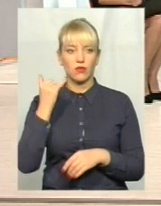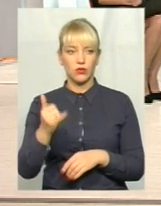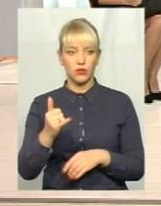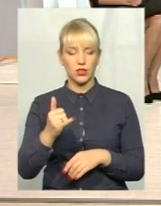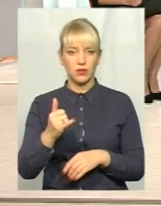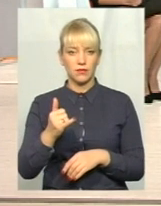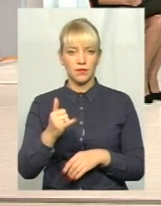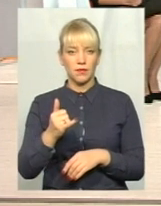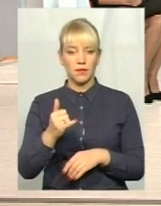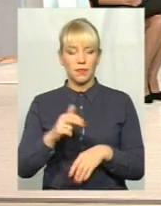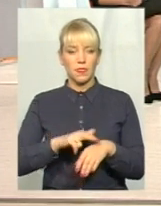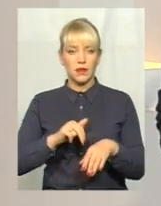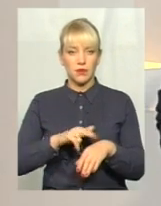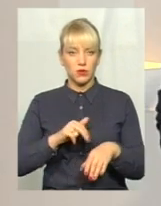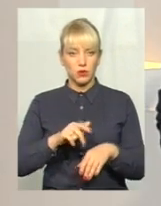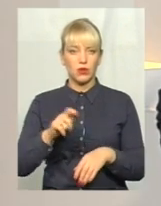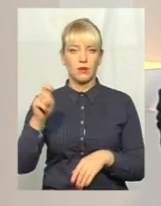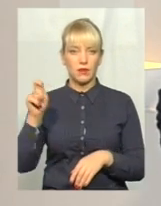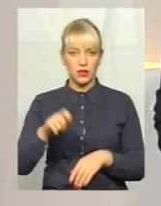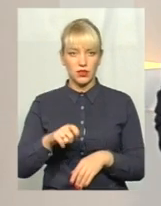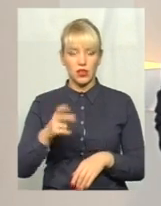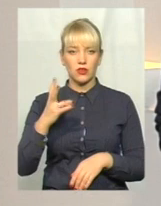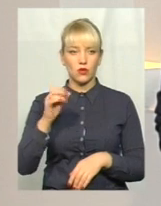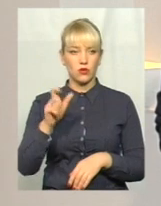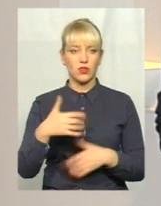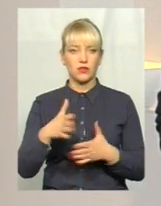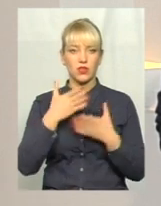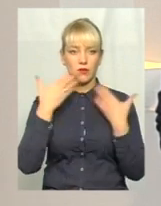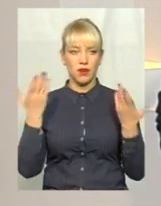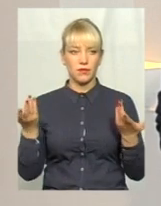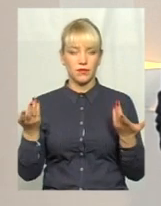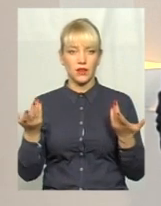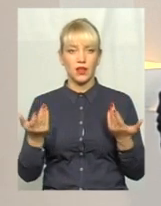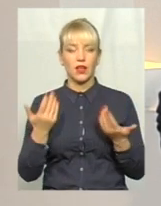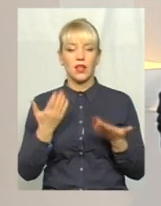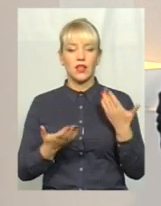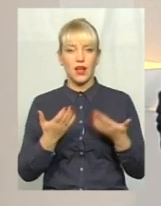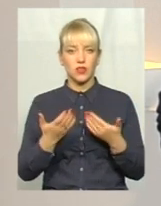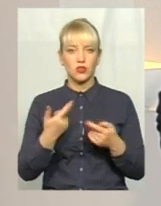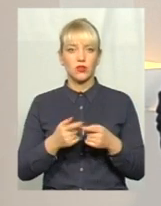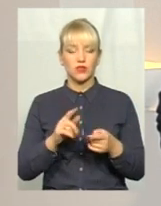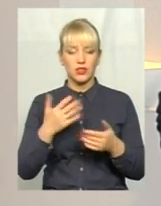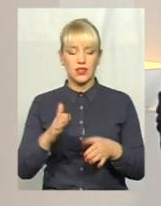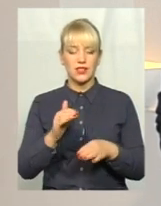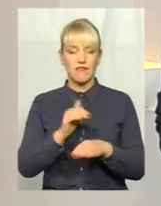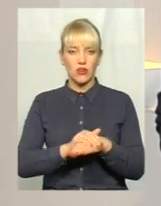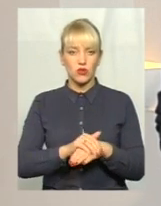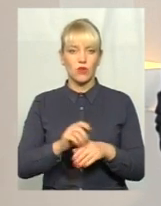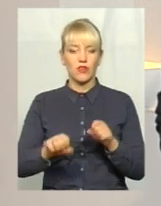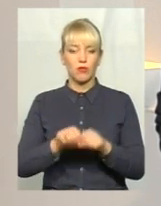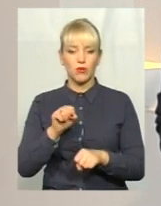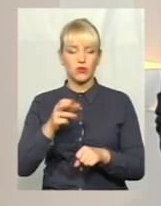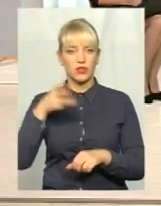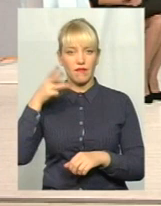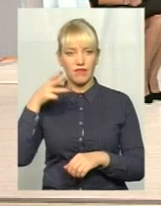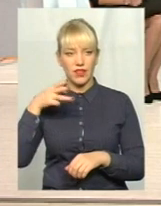патруль приїжджає в поліції, але людини вже нема. Якщо зафіксований, до прикладу, саме порушення на відео